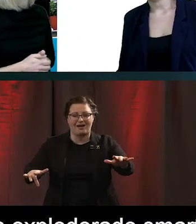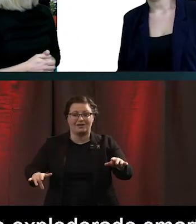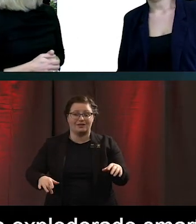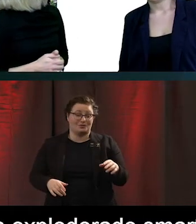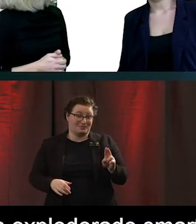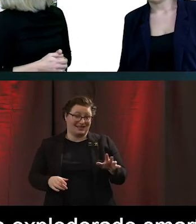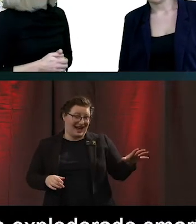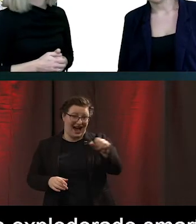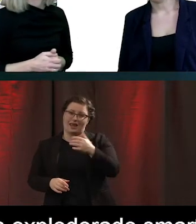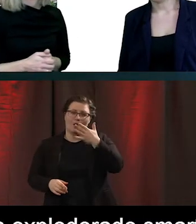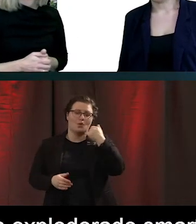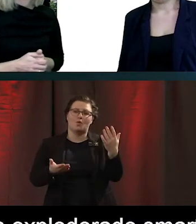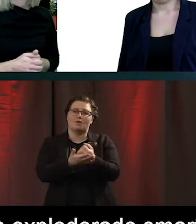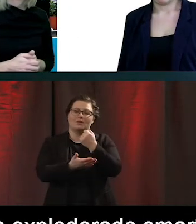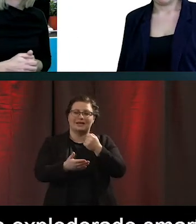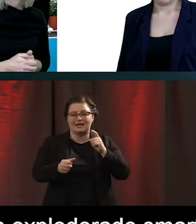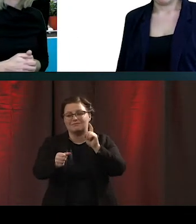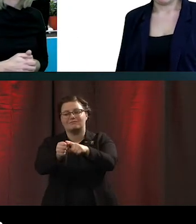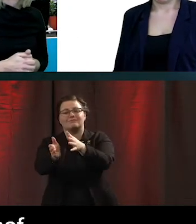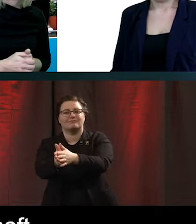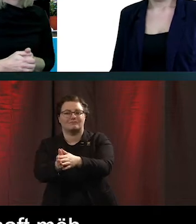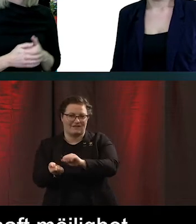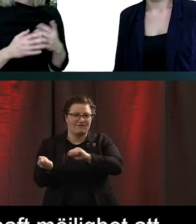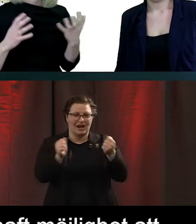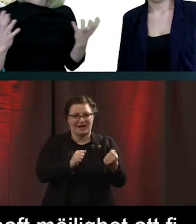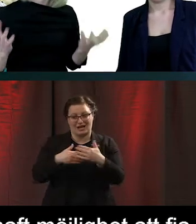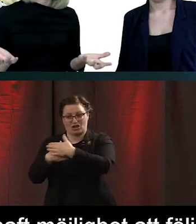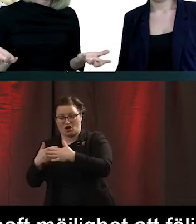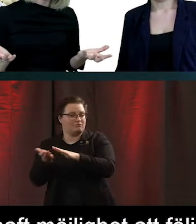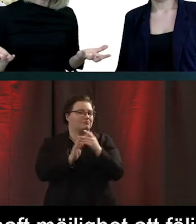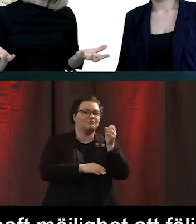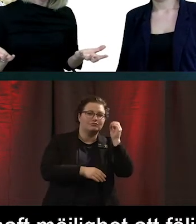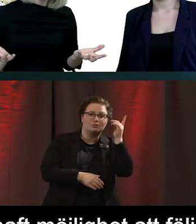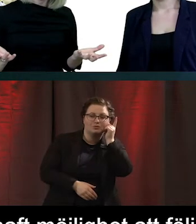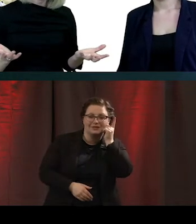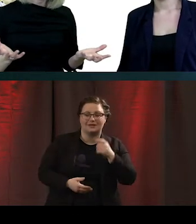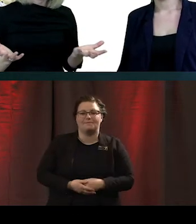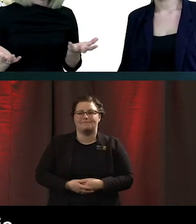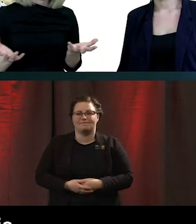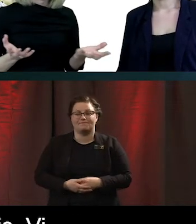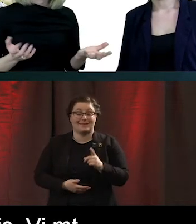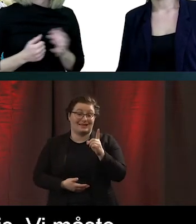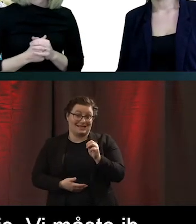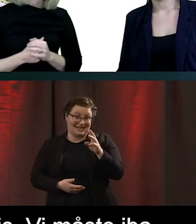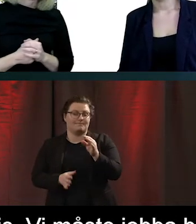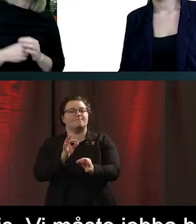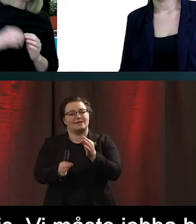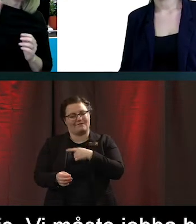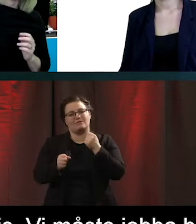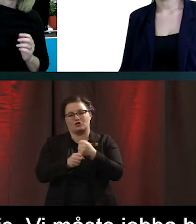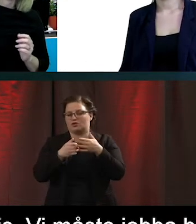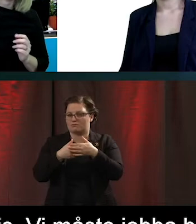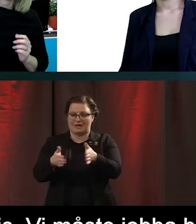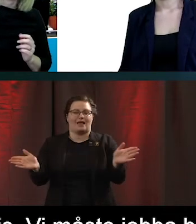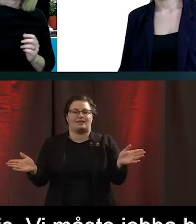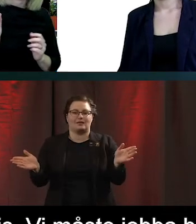följa med i just den här förändringen. Precis. Och då måste vi jobba brett. Vi kan inte satsa på just